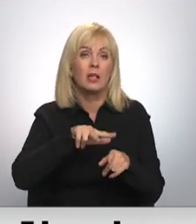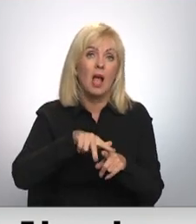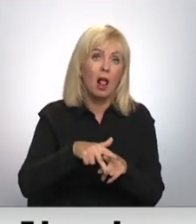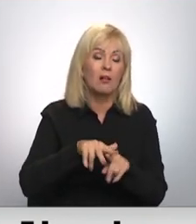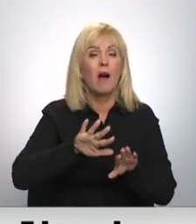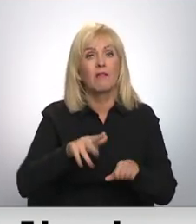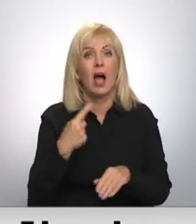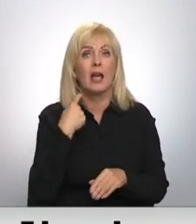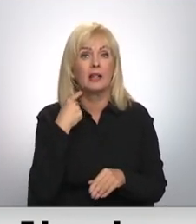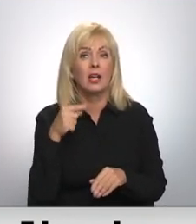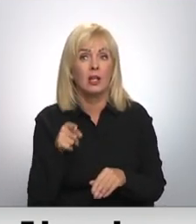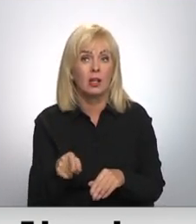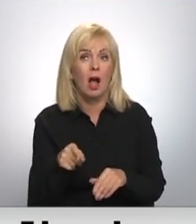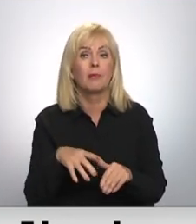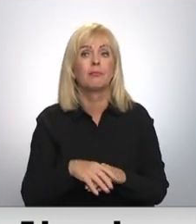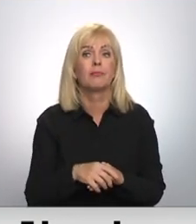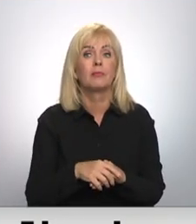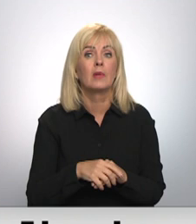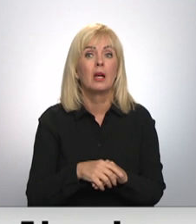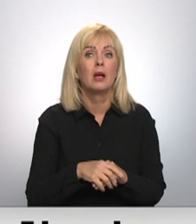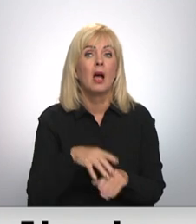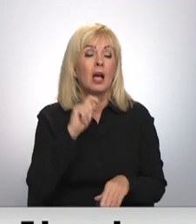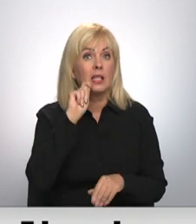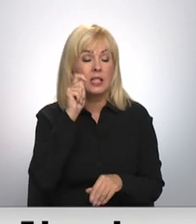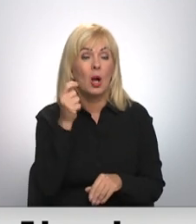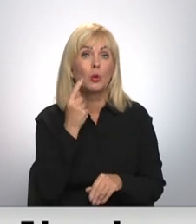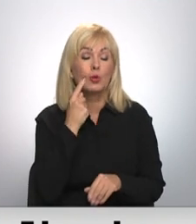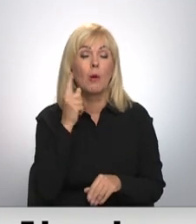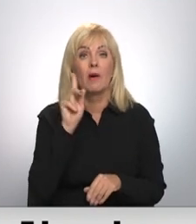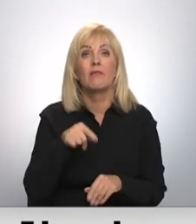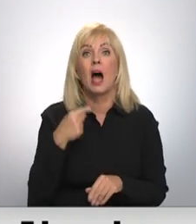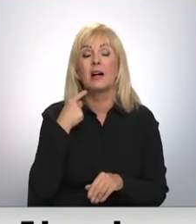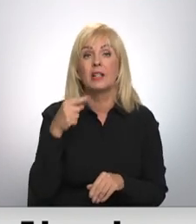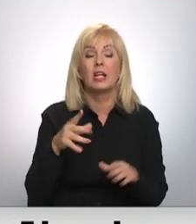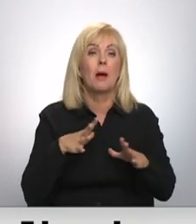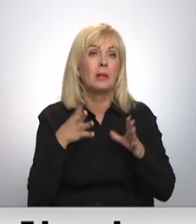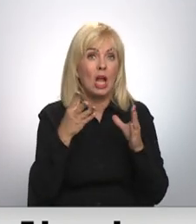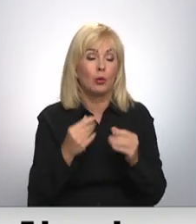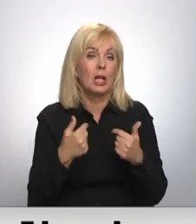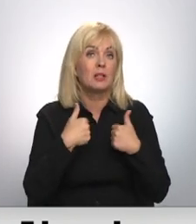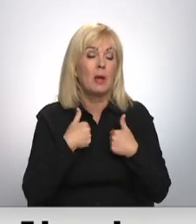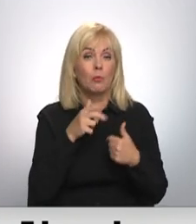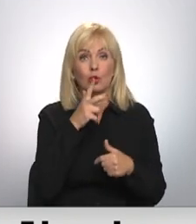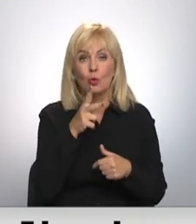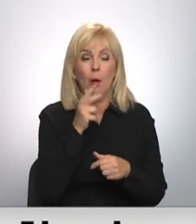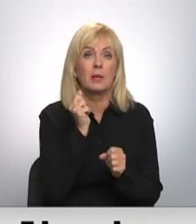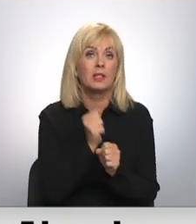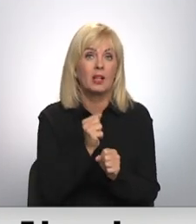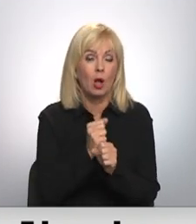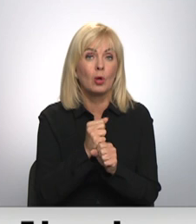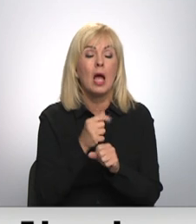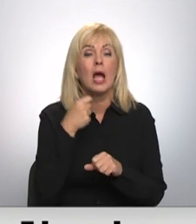Rīgā. Tur to varīgi. Izraud zobu var tikai Rīgā. Brīvdienās pie mums Daugavpilī strādās